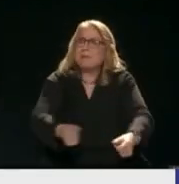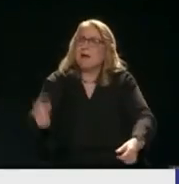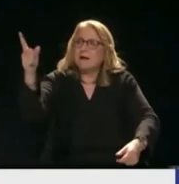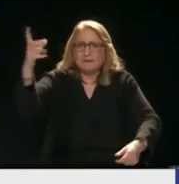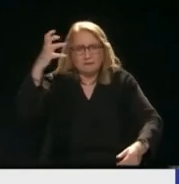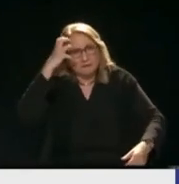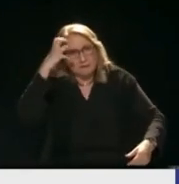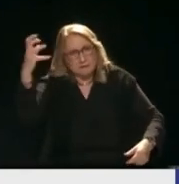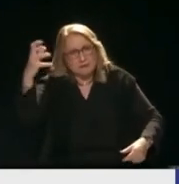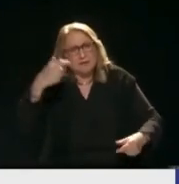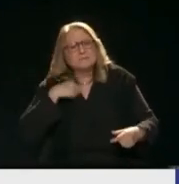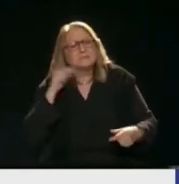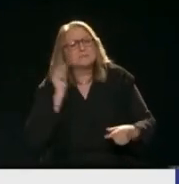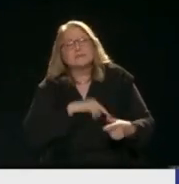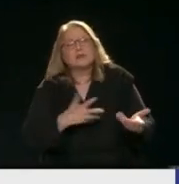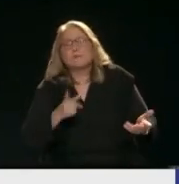τρίτος